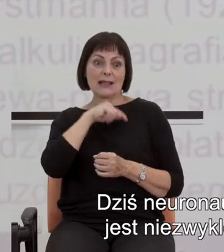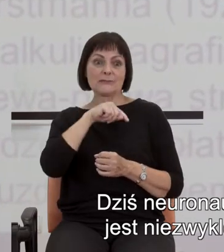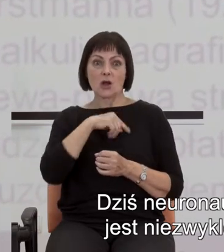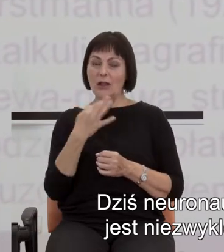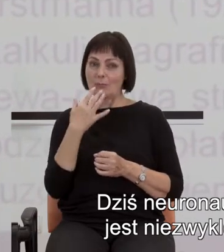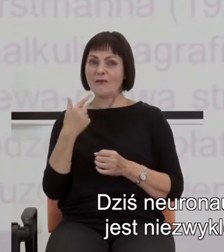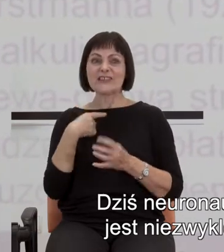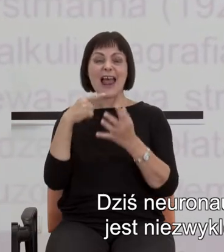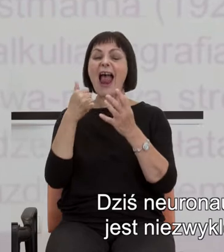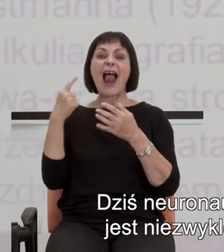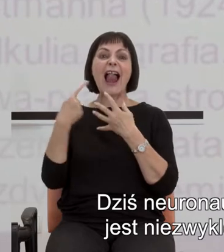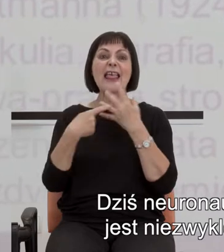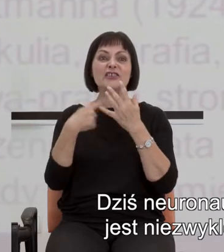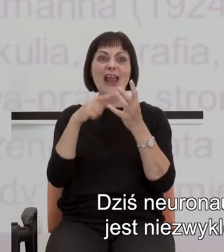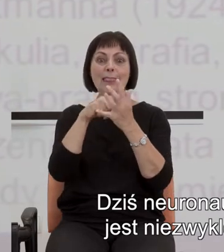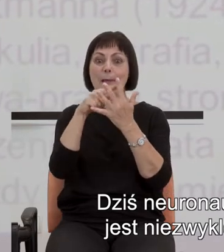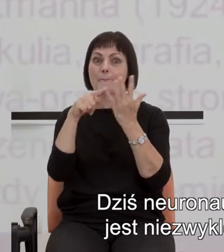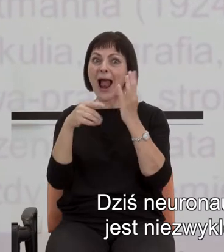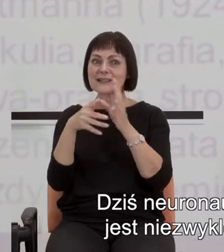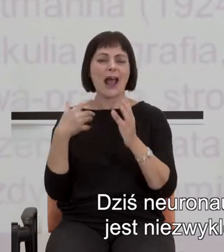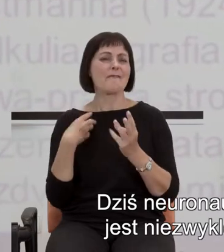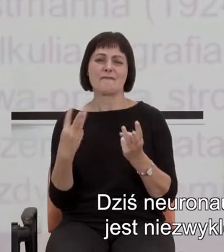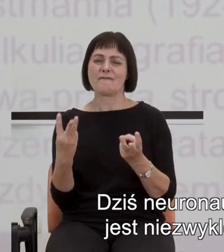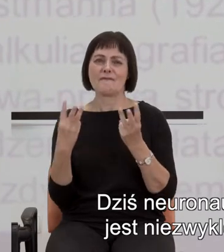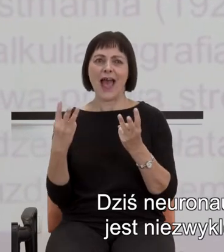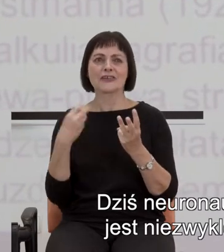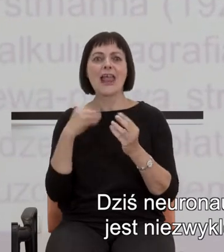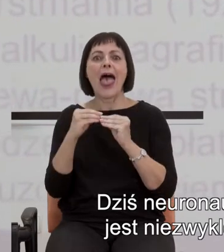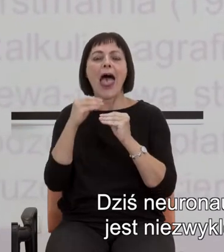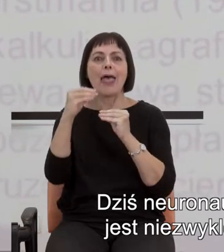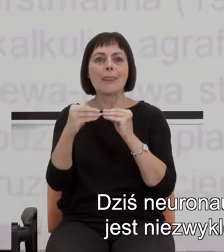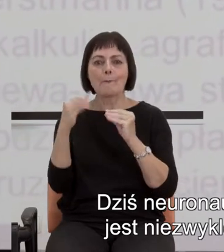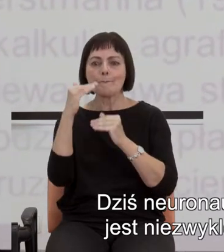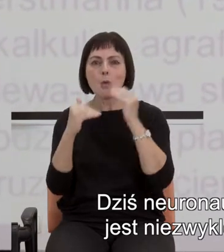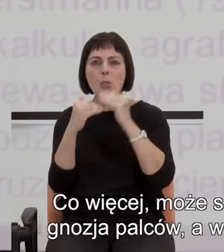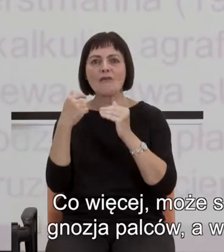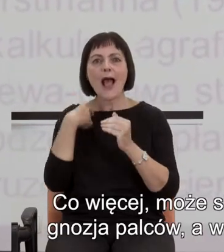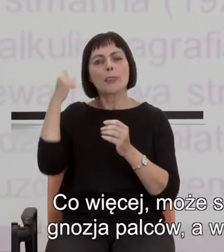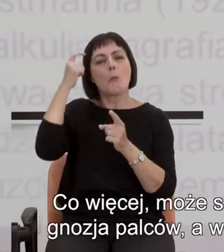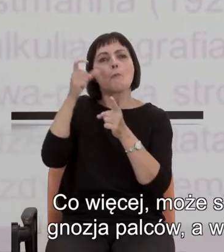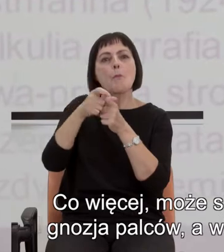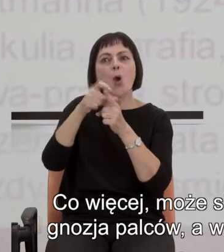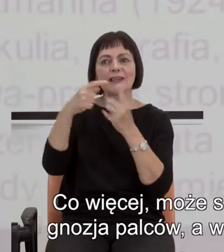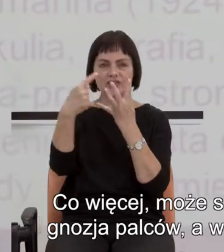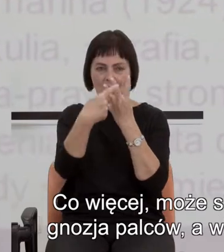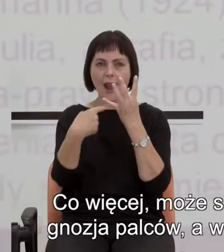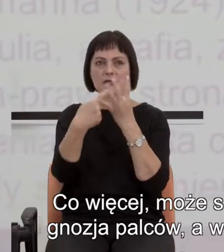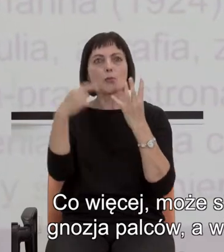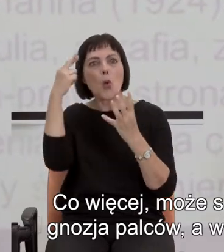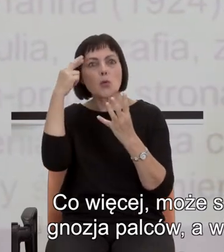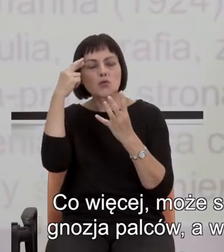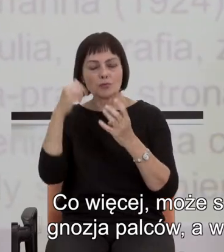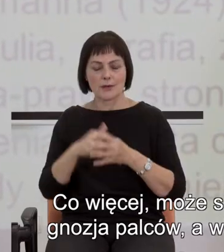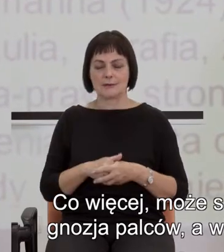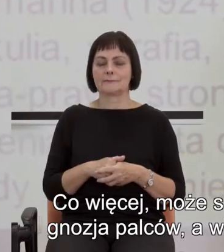palcach jest niezwykle ważnym etapem w budowaniu pojęcia liczby. Co więcej, może się to Państwu